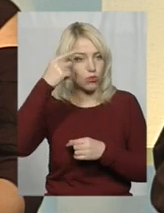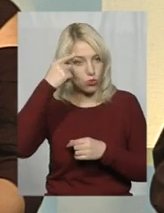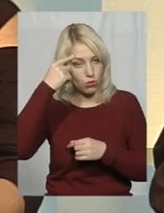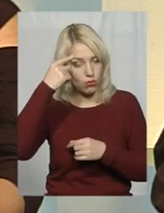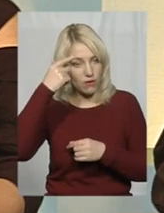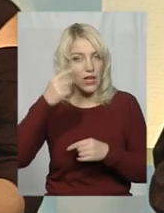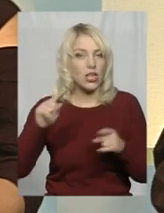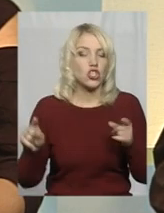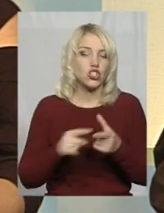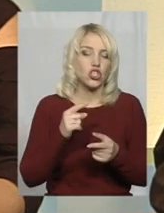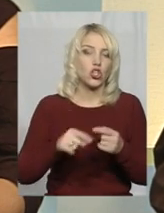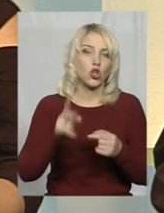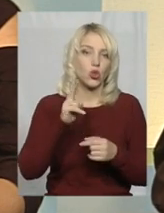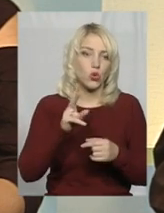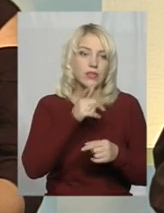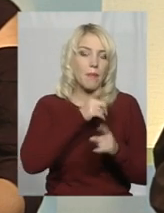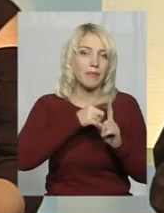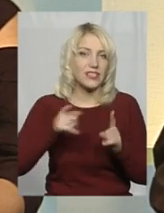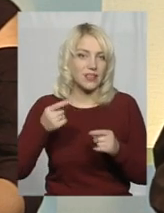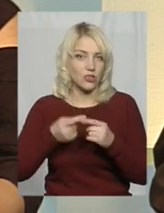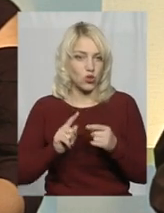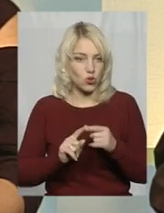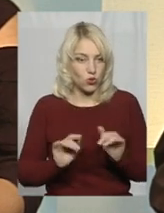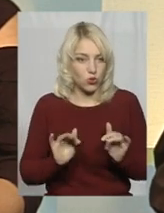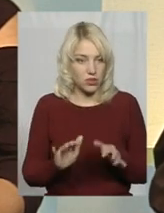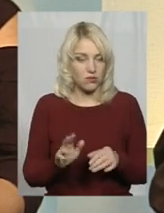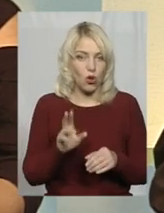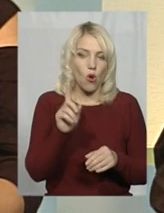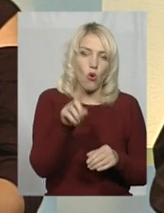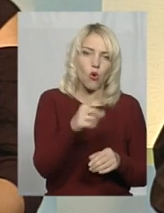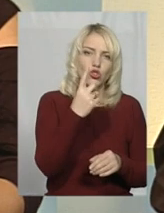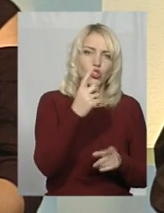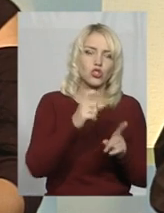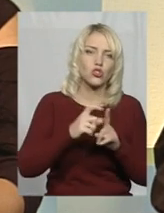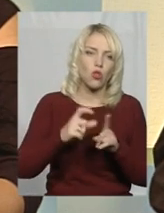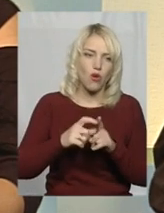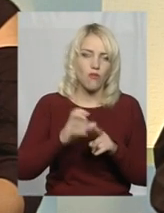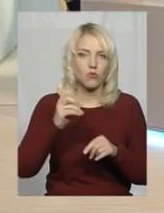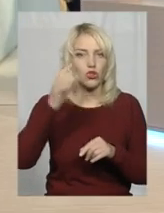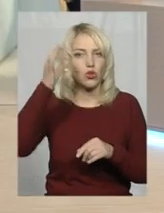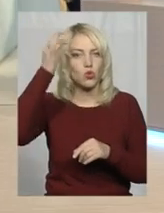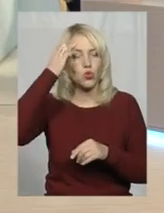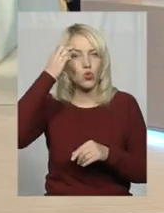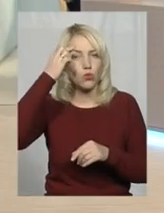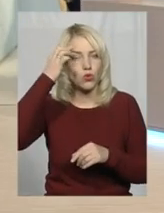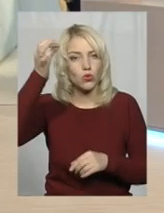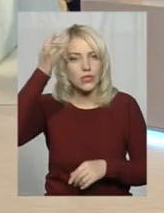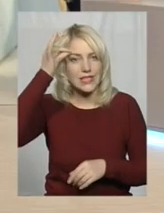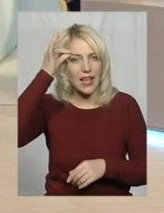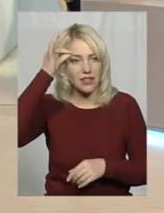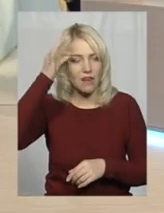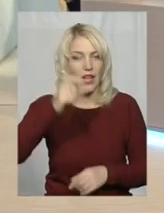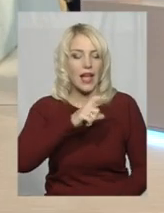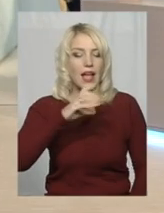хтось під час цього дійства хоч словом, хоч думкою згадав про Хиловін.